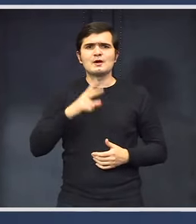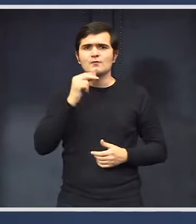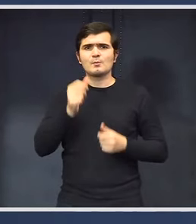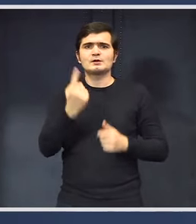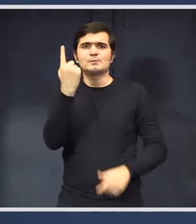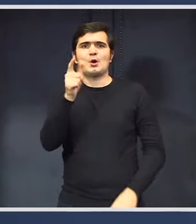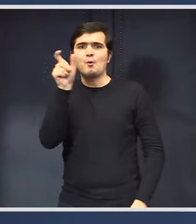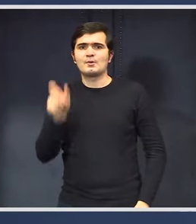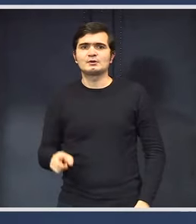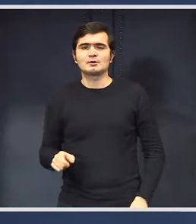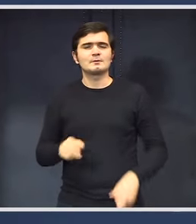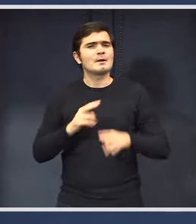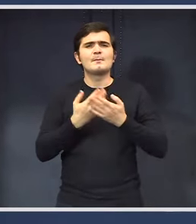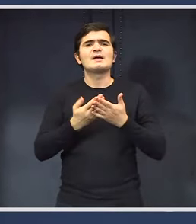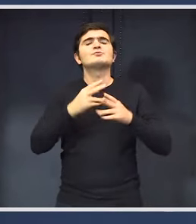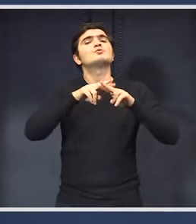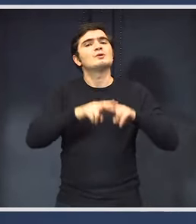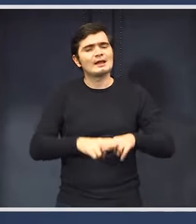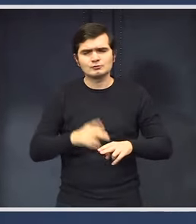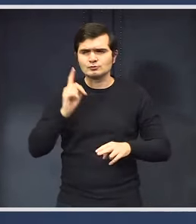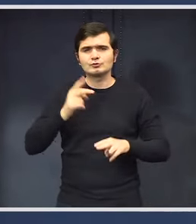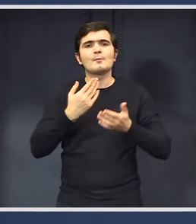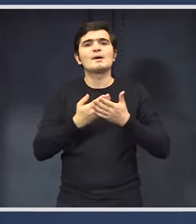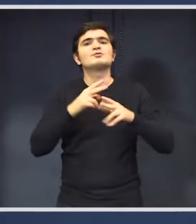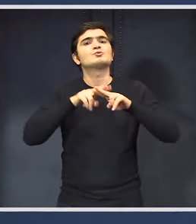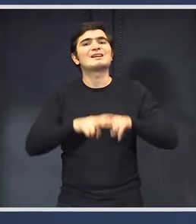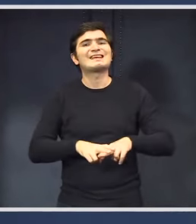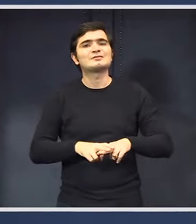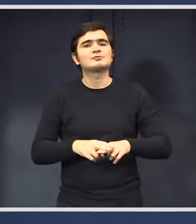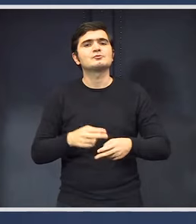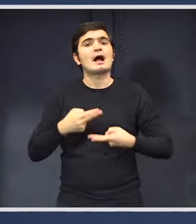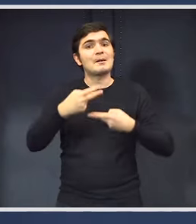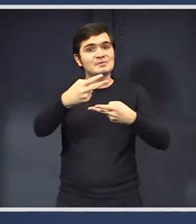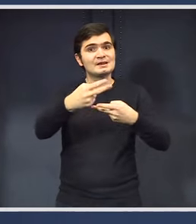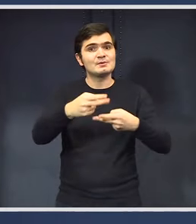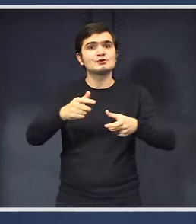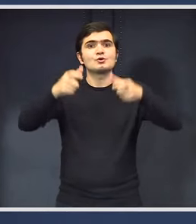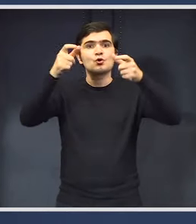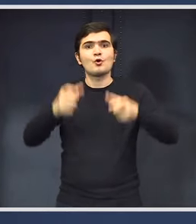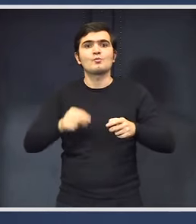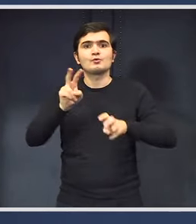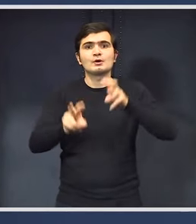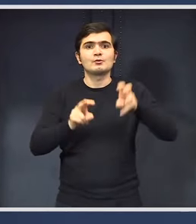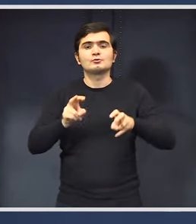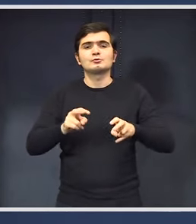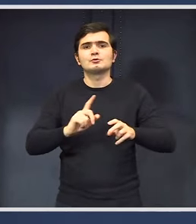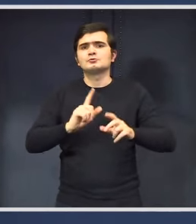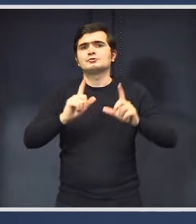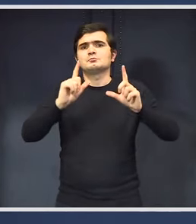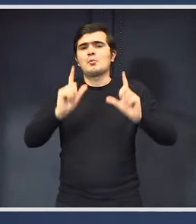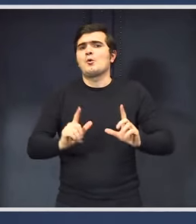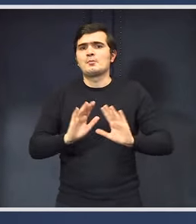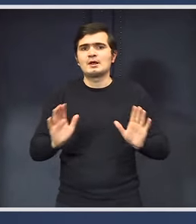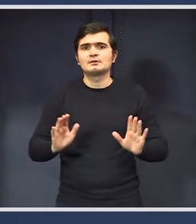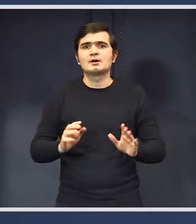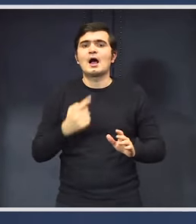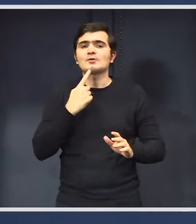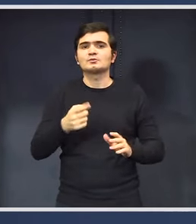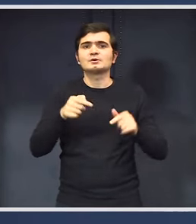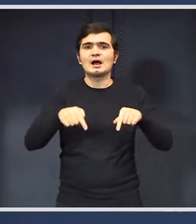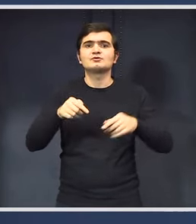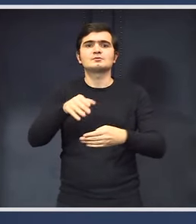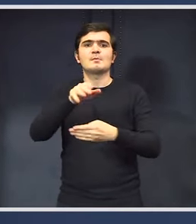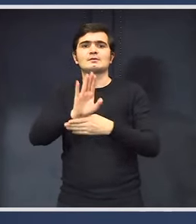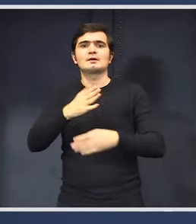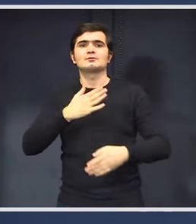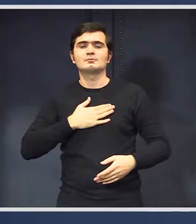angajările pentru restul? restul știu. Pentru restul am trimis corpul de conto și nu mă opresc aici. Am spus foarte clar. În acest mandat